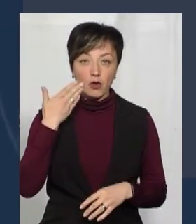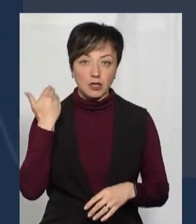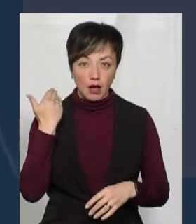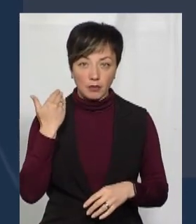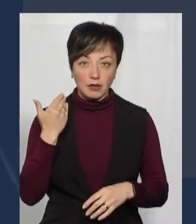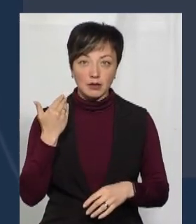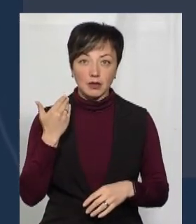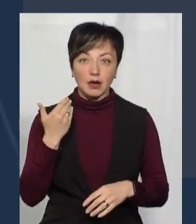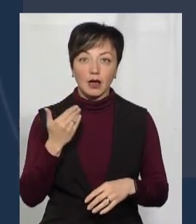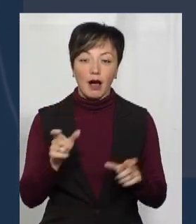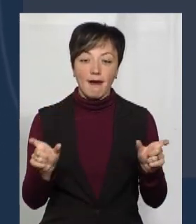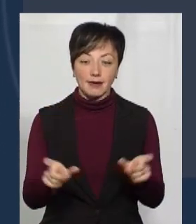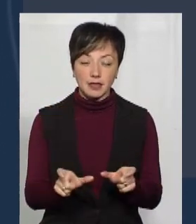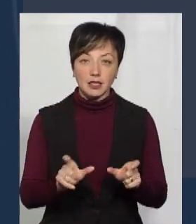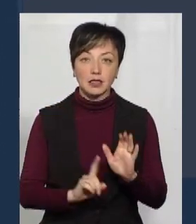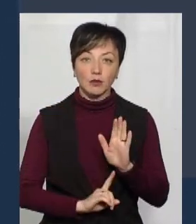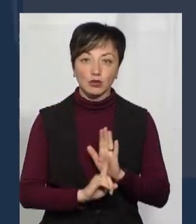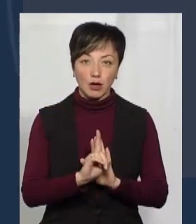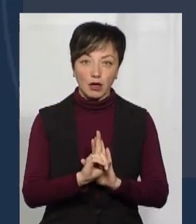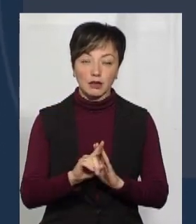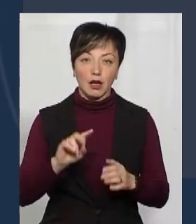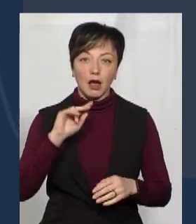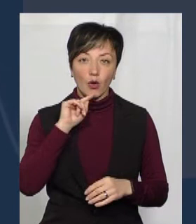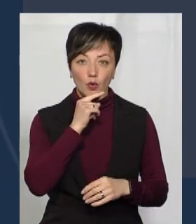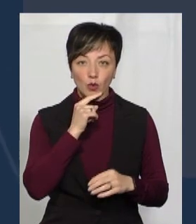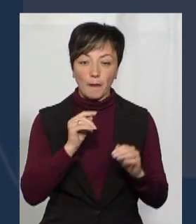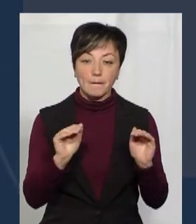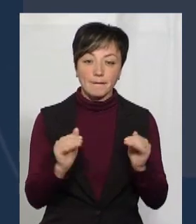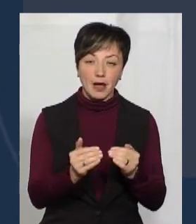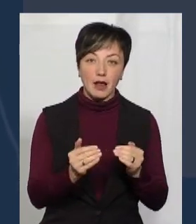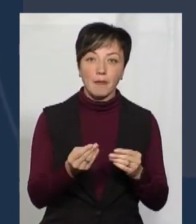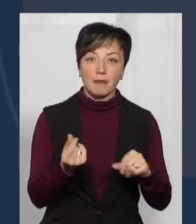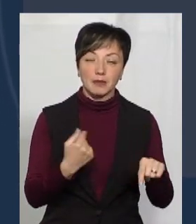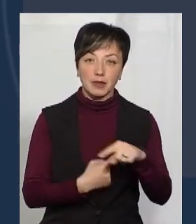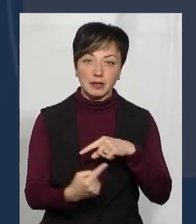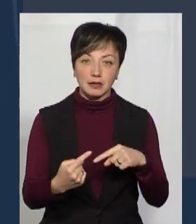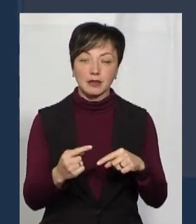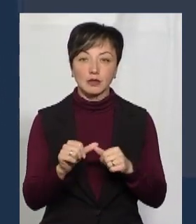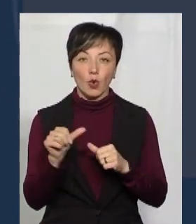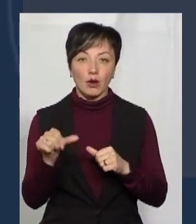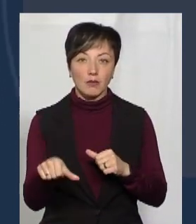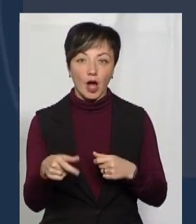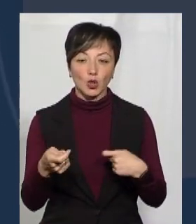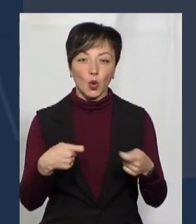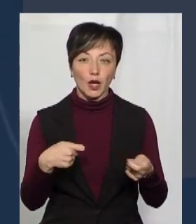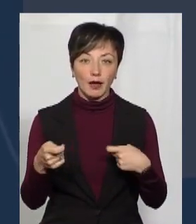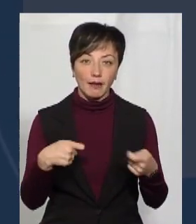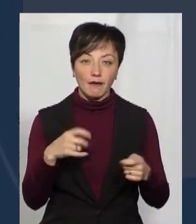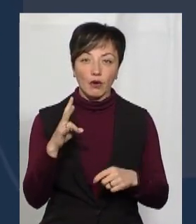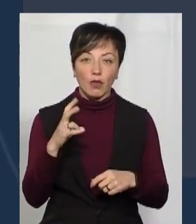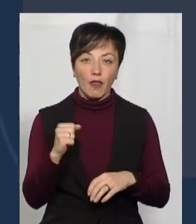тиск карантину і запускати економіку мікро-мале підприємництво, зокрема, вже торгівлю на